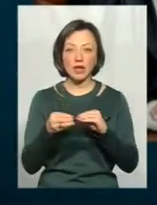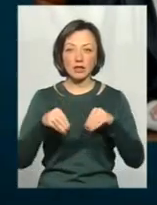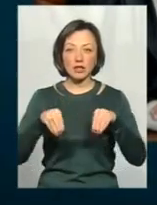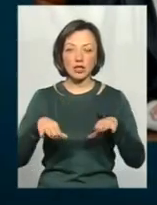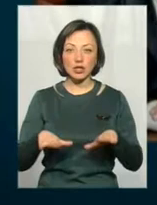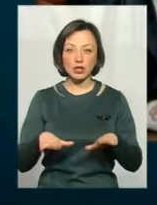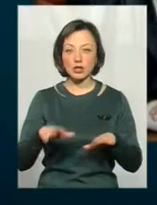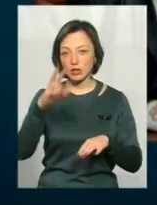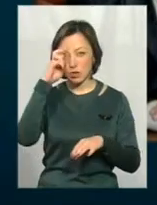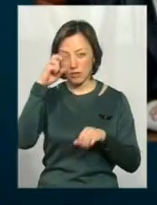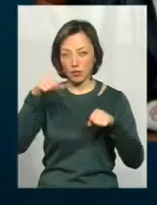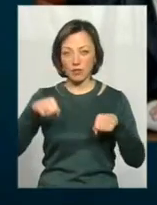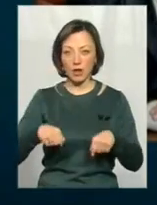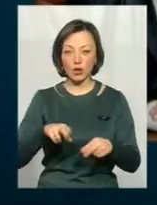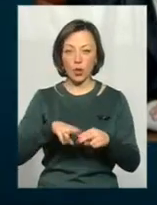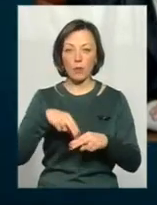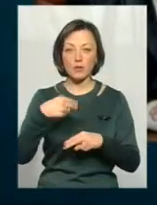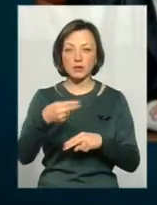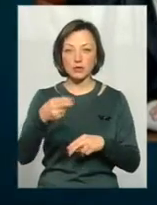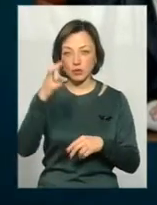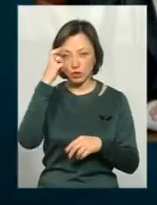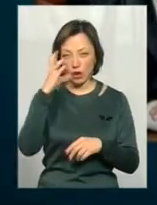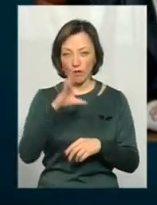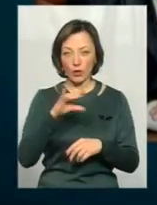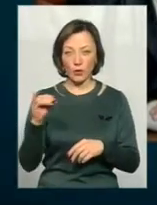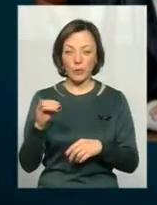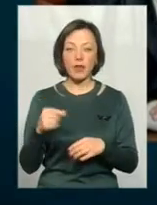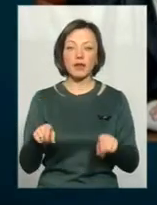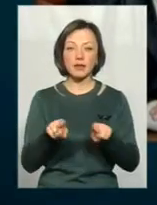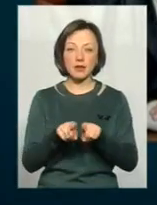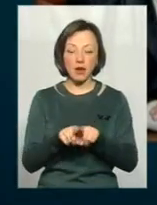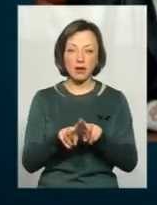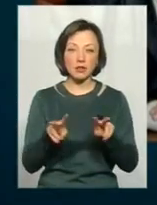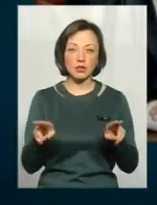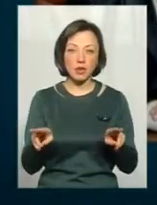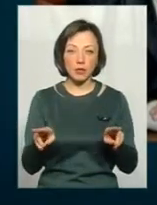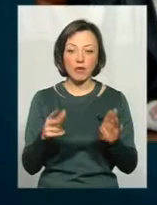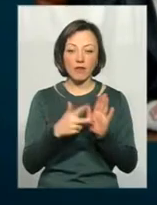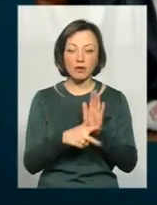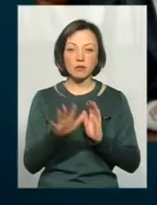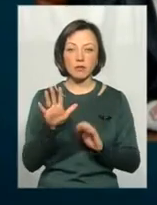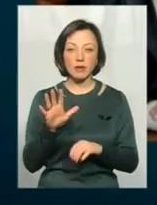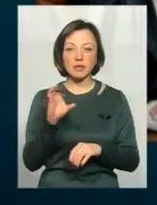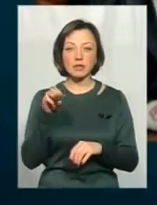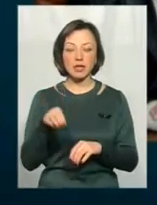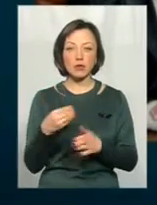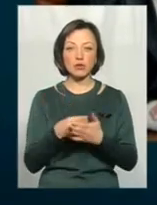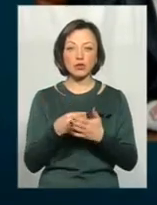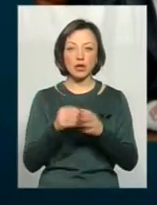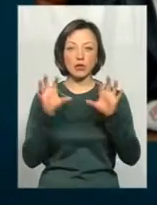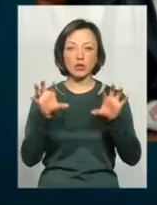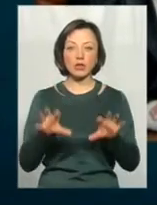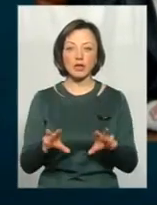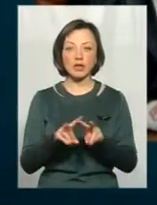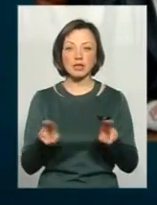органів державної влади, компенсуються державою. Також саме 85 стаття бюджетного кодексу, також